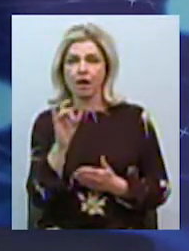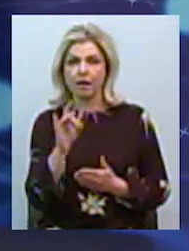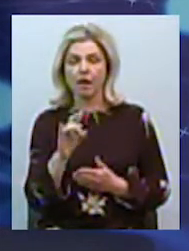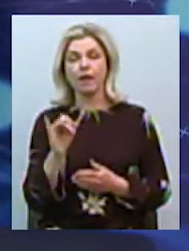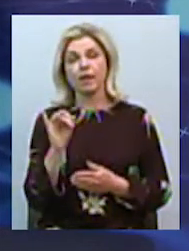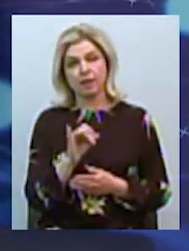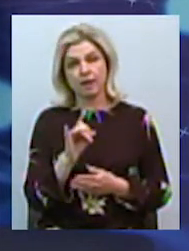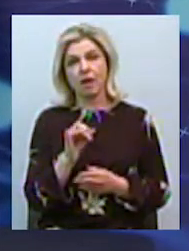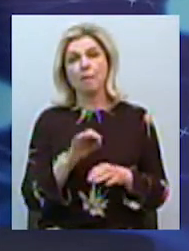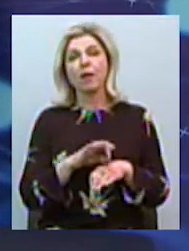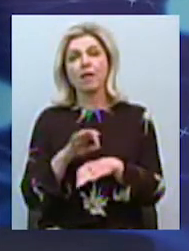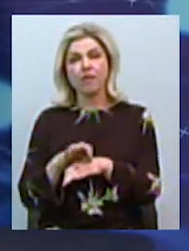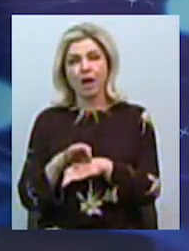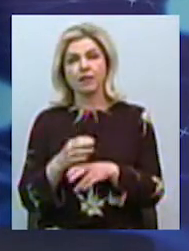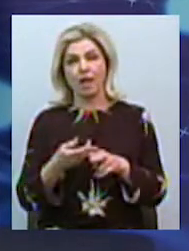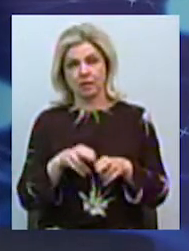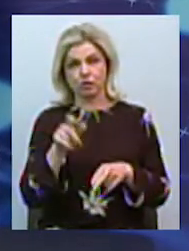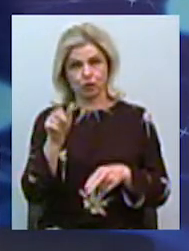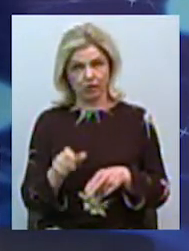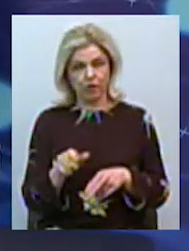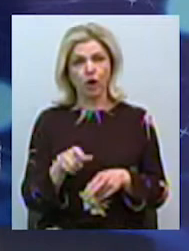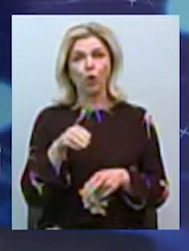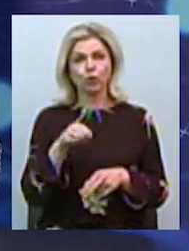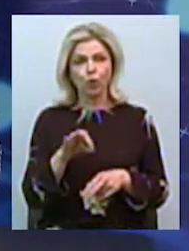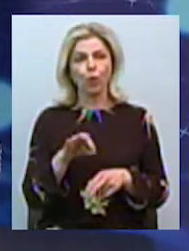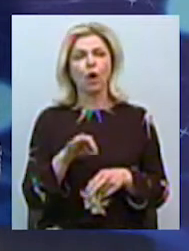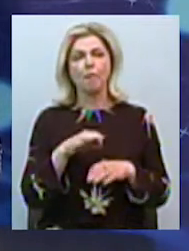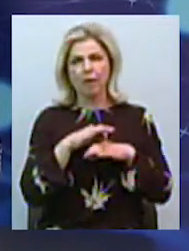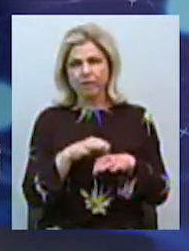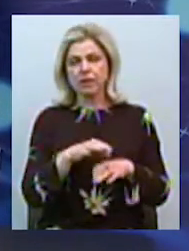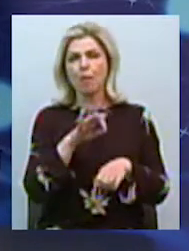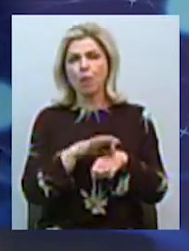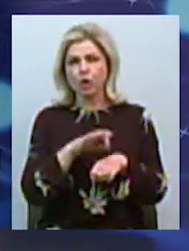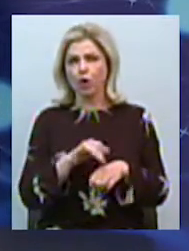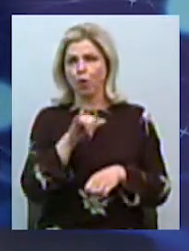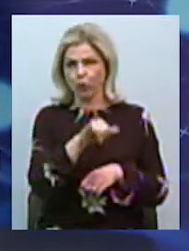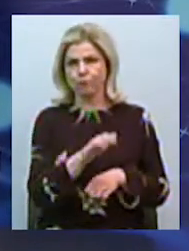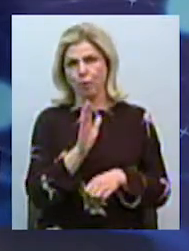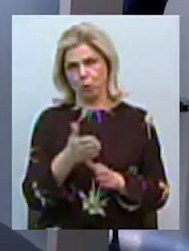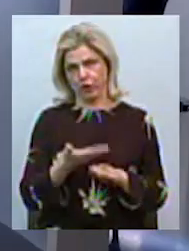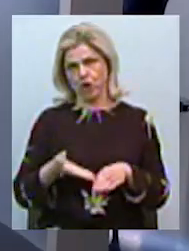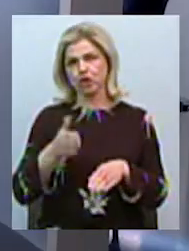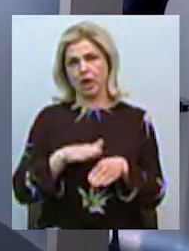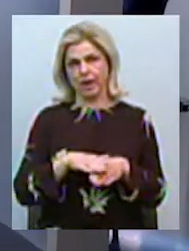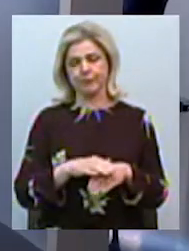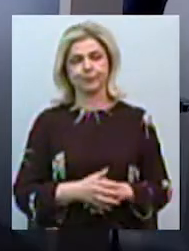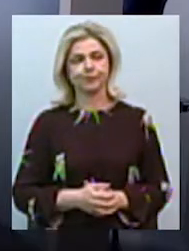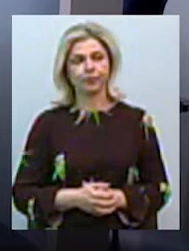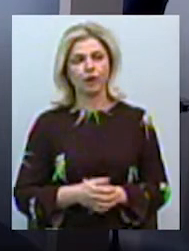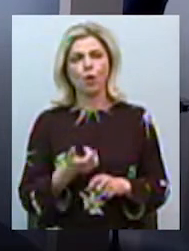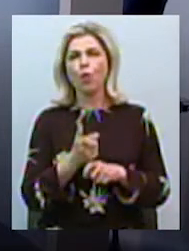заболеває данний пацієнт, то, звісно, течення COVID-19 у нього буде тяжелі протекати. Вони більш